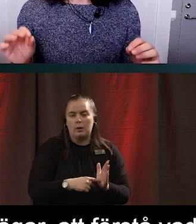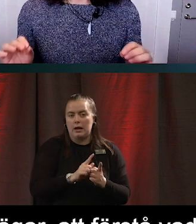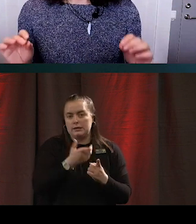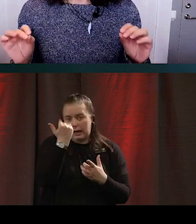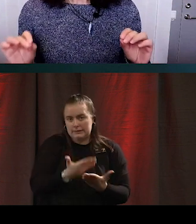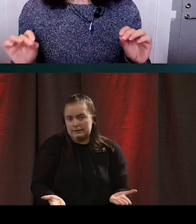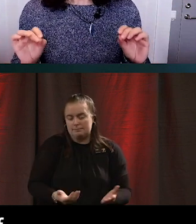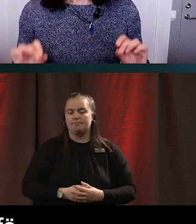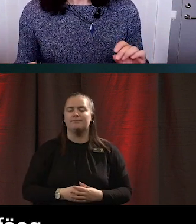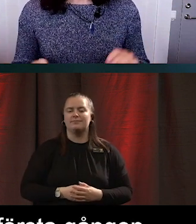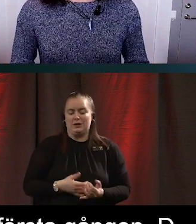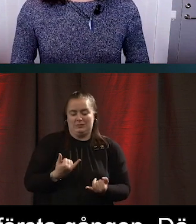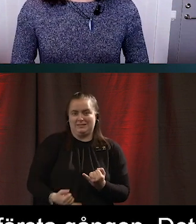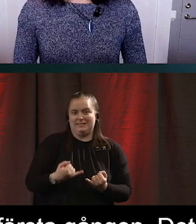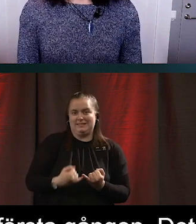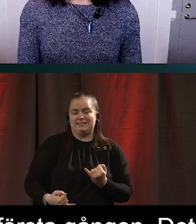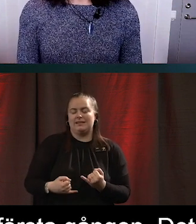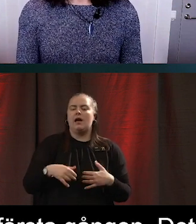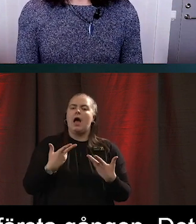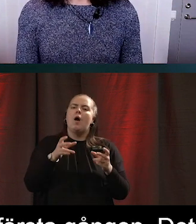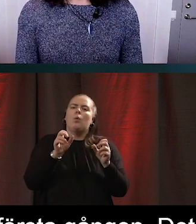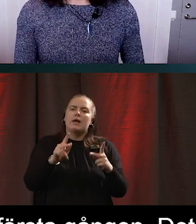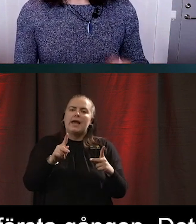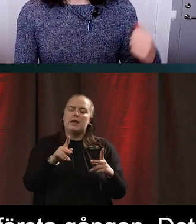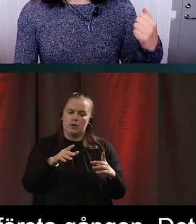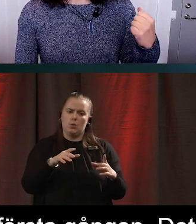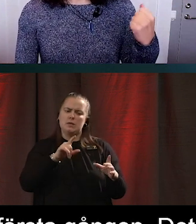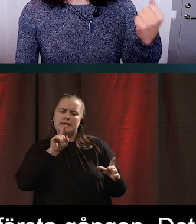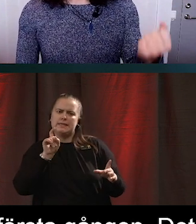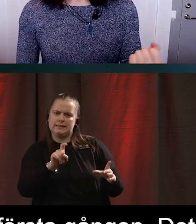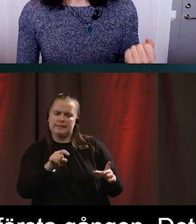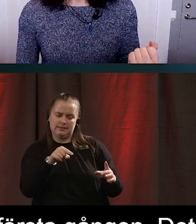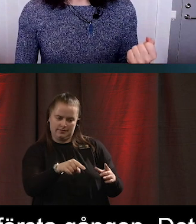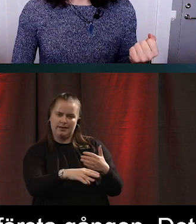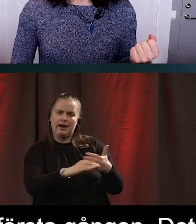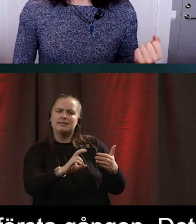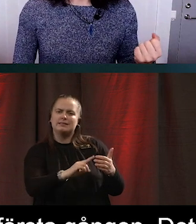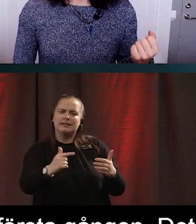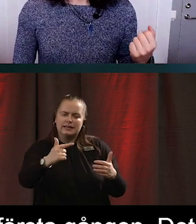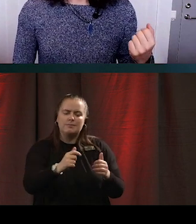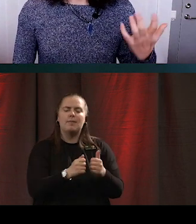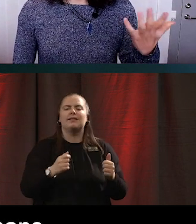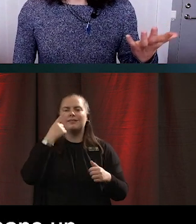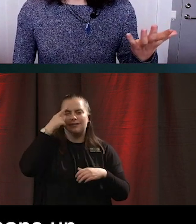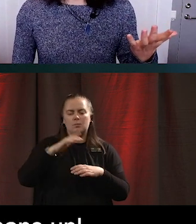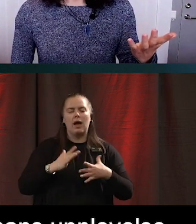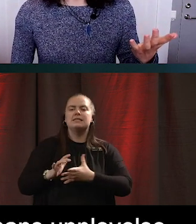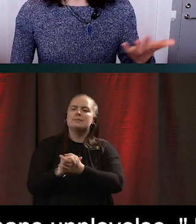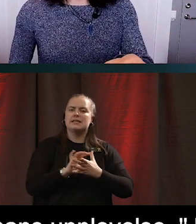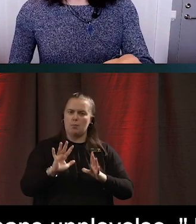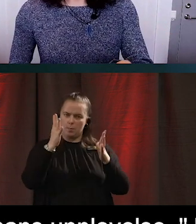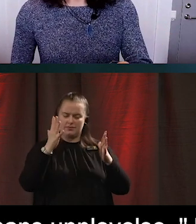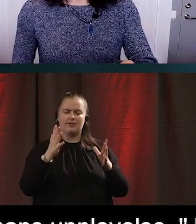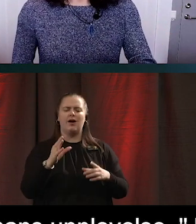Och slutligen, det är okej att kritisera gränssnittet men man får göra det till en gemensam upplevelse och säga att ja, jag kan